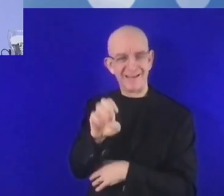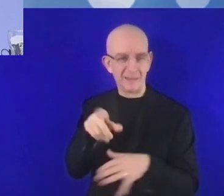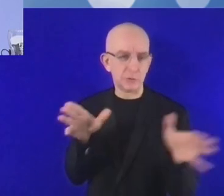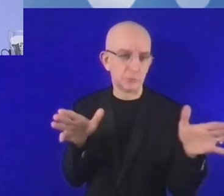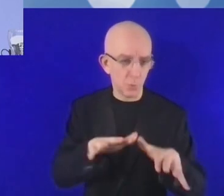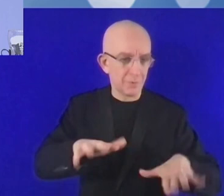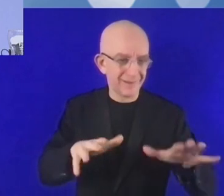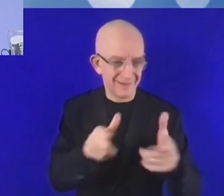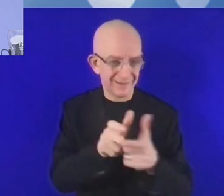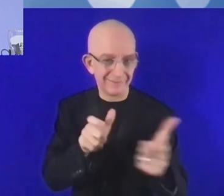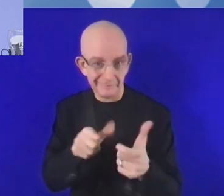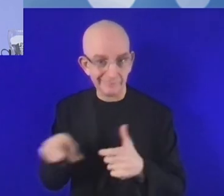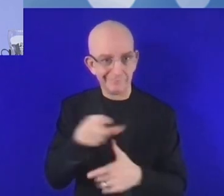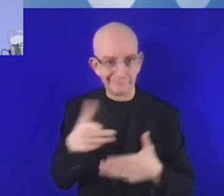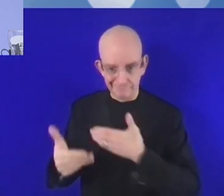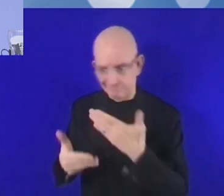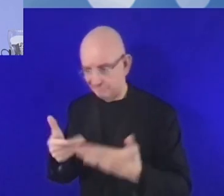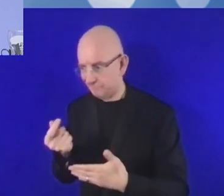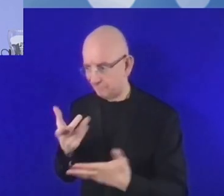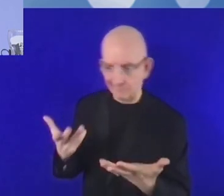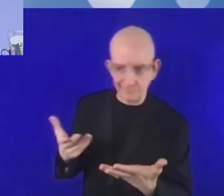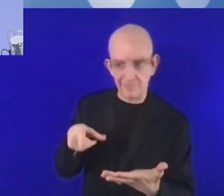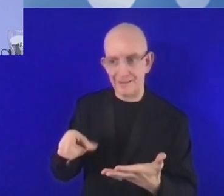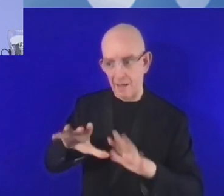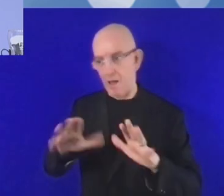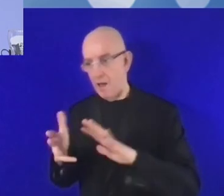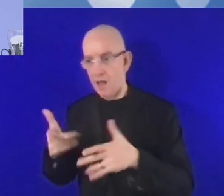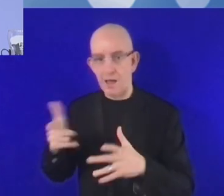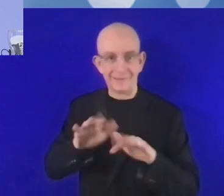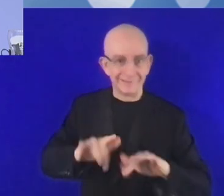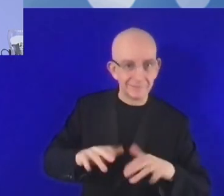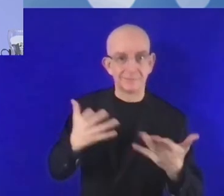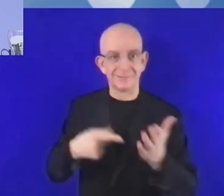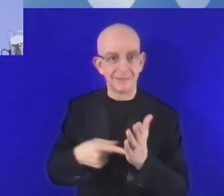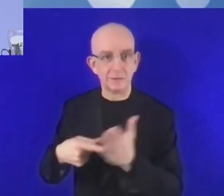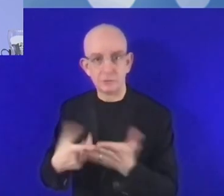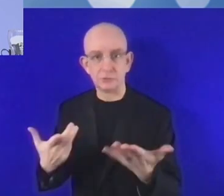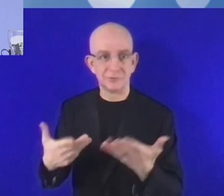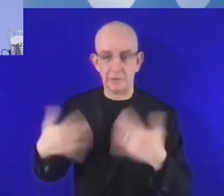الاستثمار في تحديث